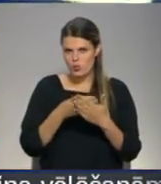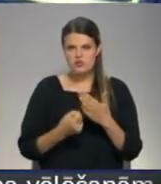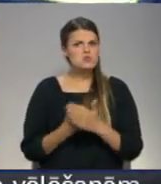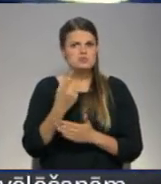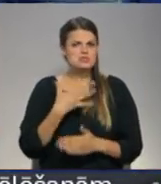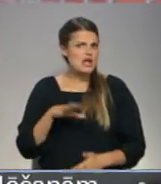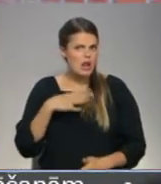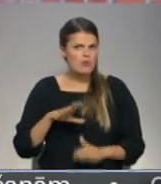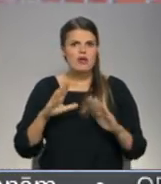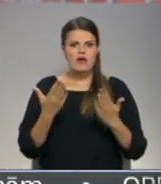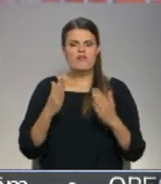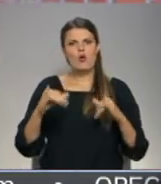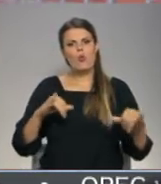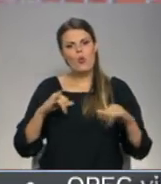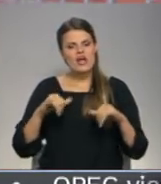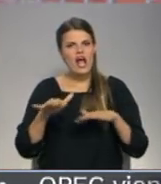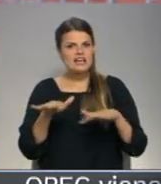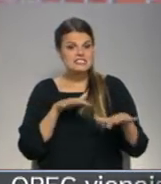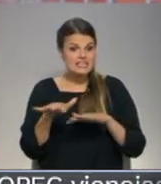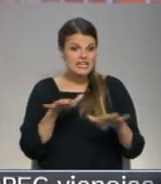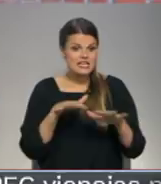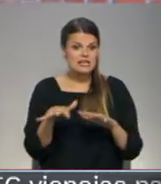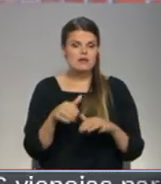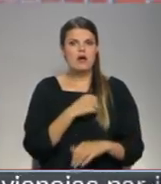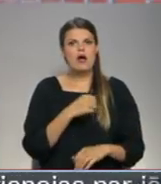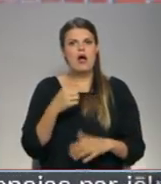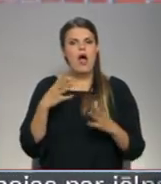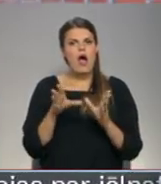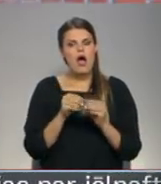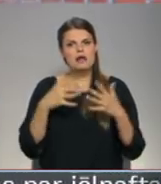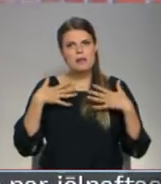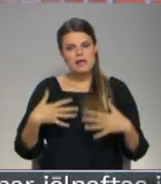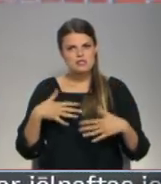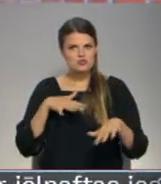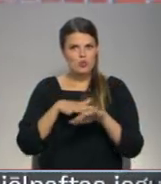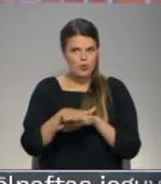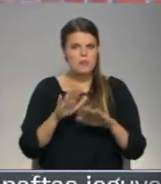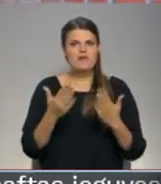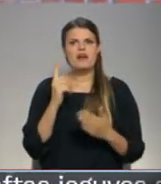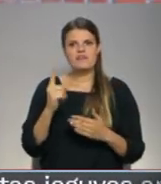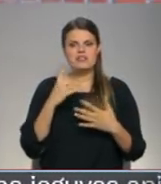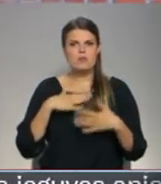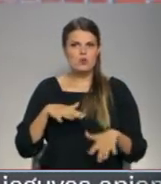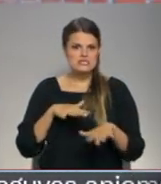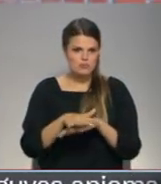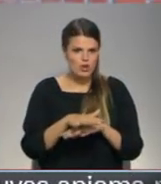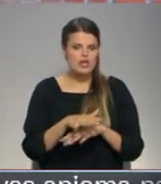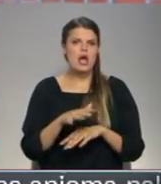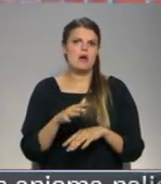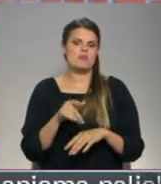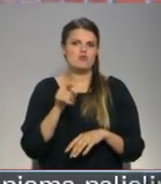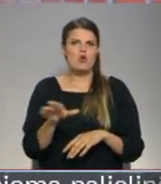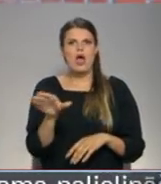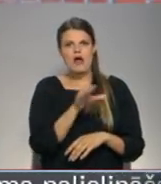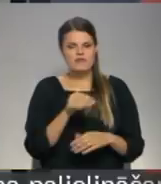cēloņus, vai tā būs huligāna skrīcība, ar miesasbojājumu nodarīšanu vai tikai miesasbojājumu. Tātad